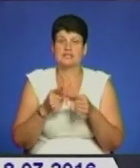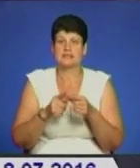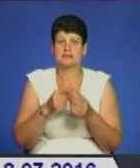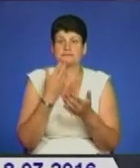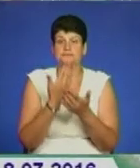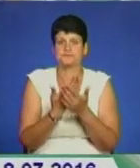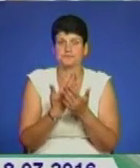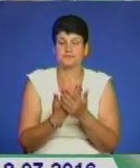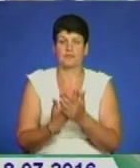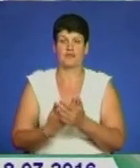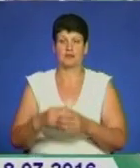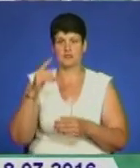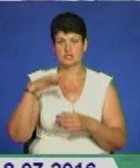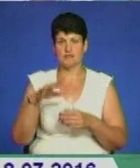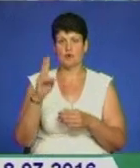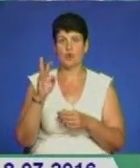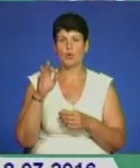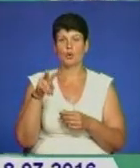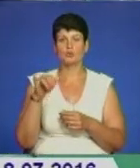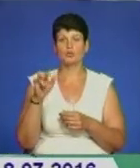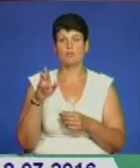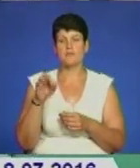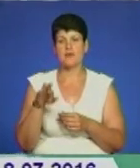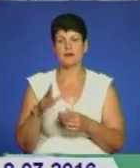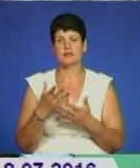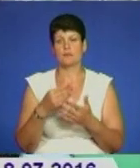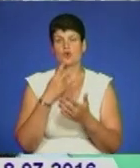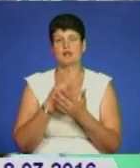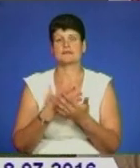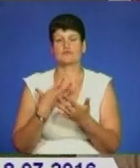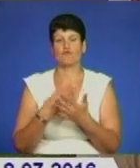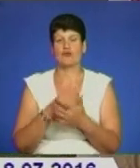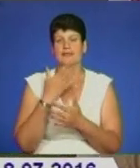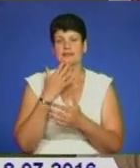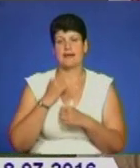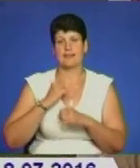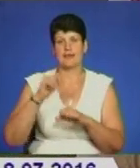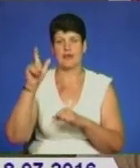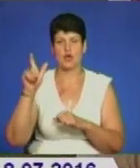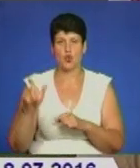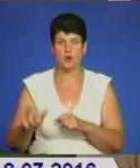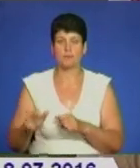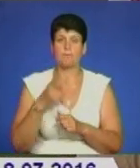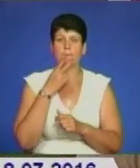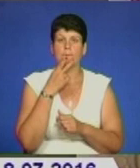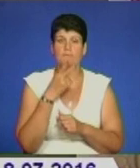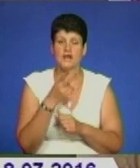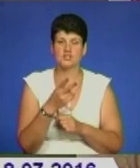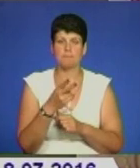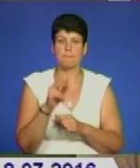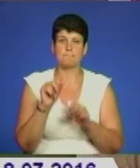Вікошти з Колумбії, які також зображують своїх національних героїв. Бачимо архітектурні пам'ятки